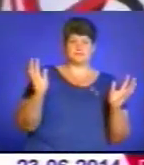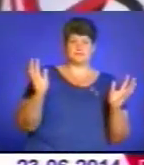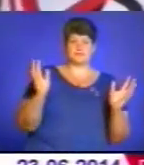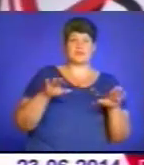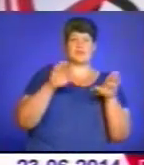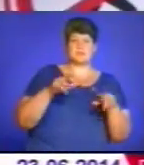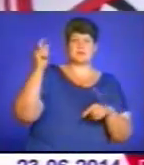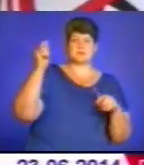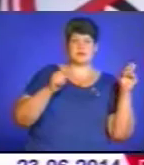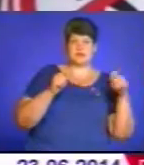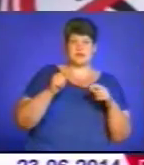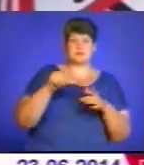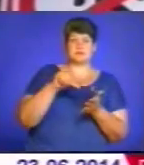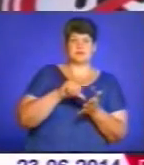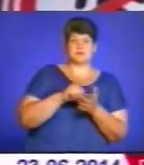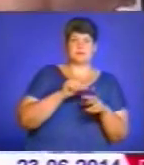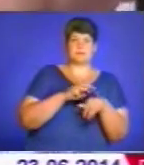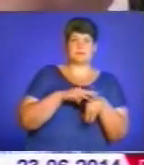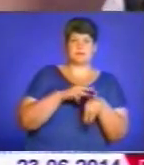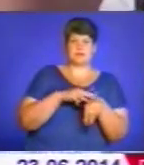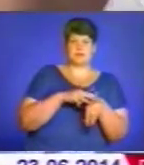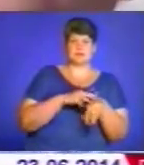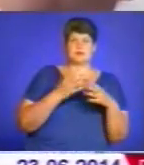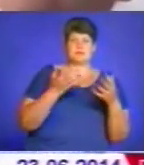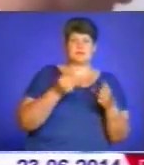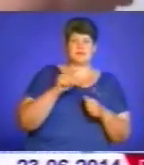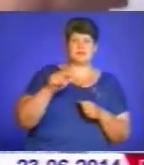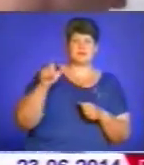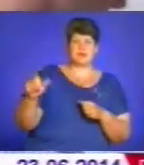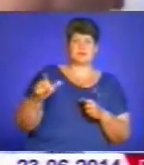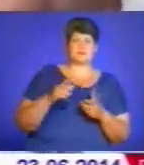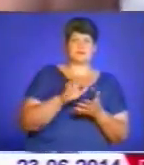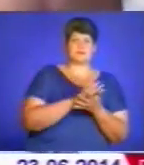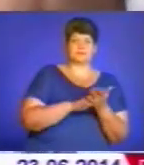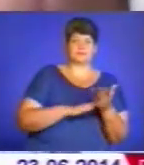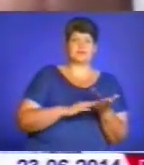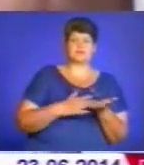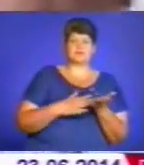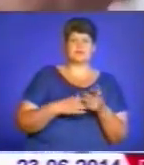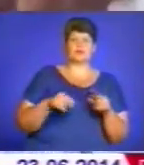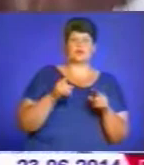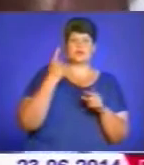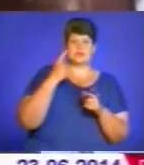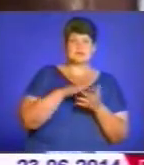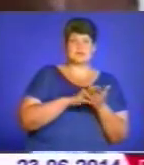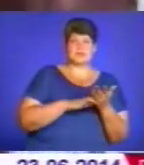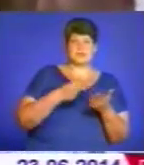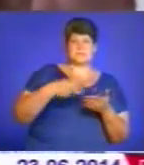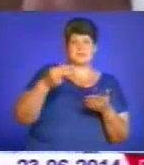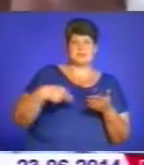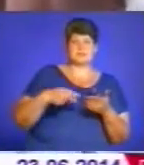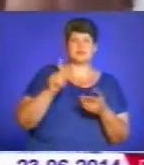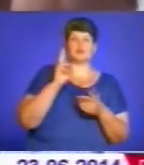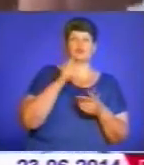На місце прибули працівники міліції. Прийміть, будь ласка, від громади заяву і, будь ласка, на одній заяві нам підпишіться,